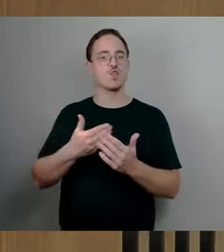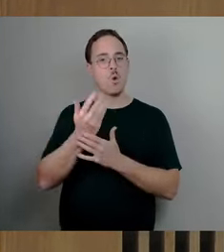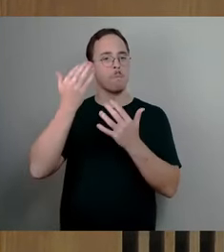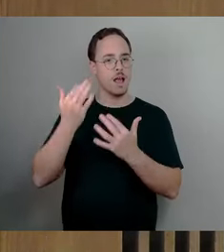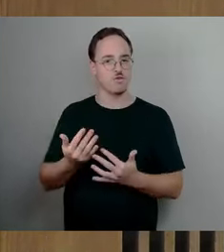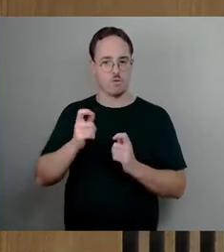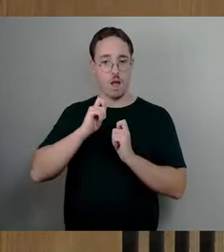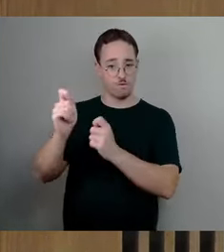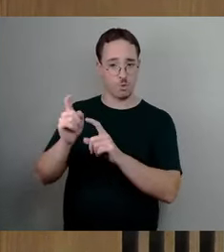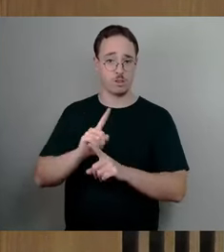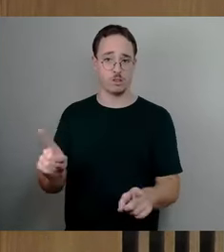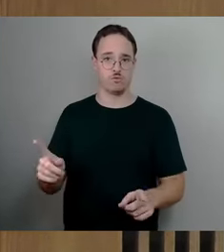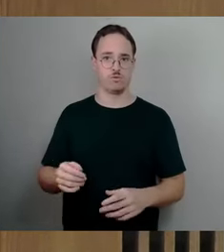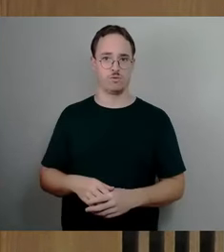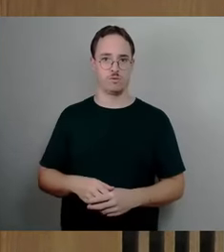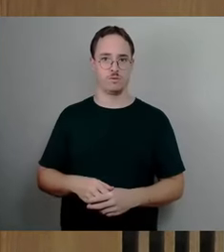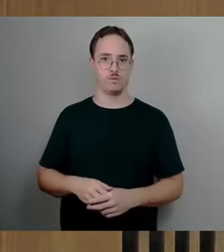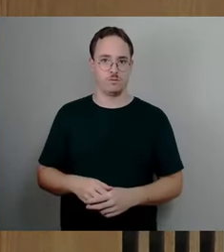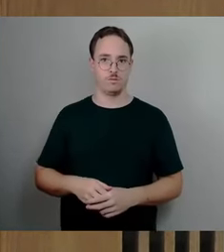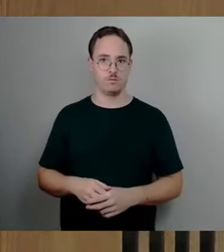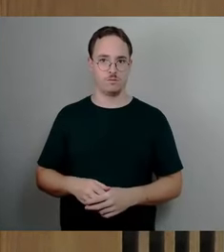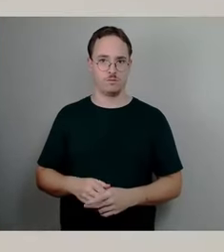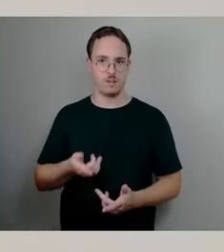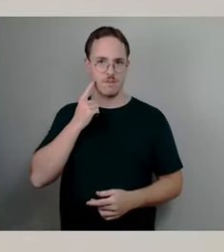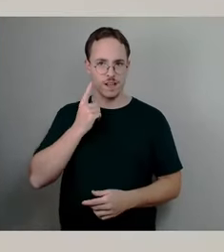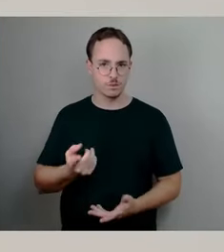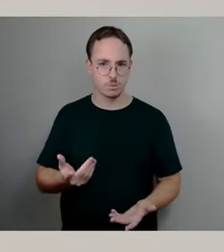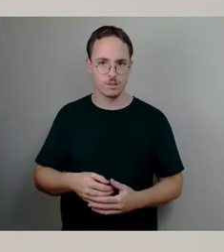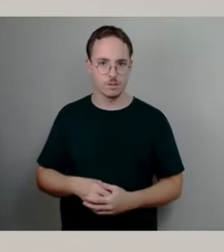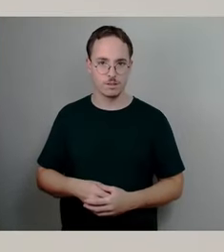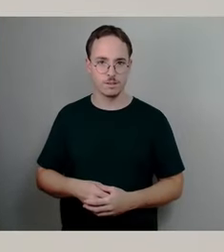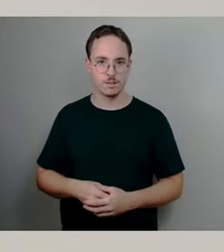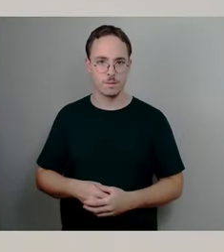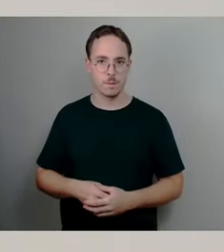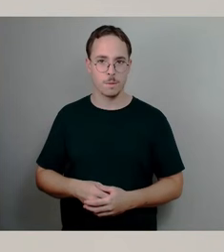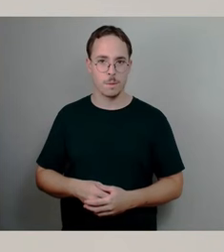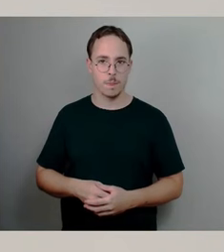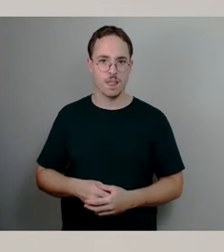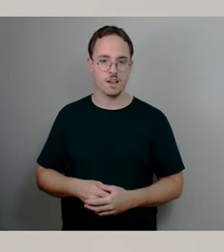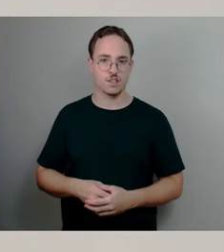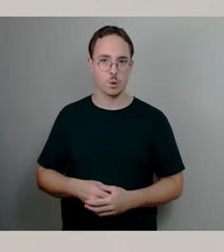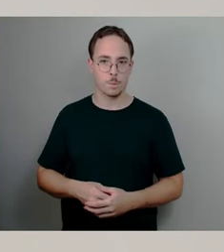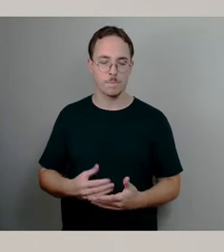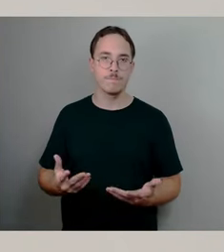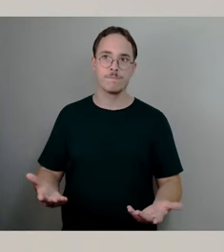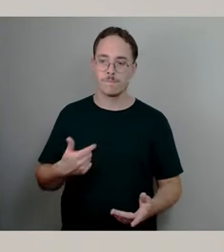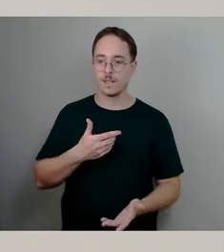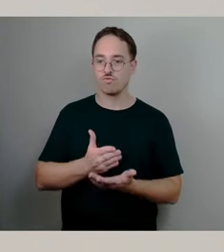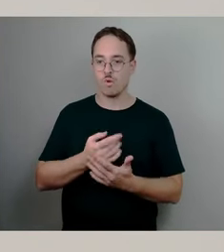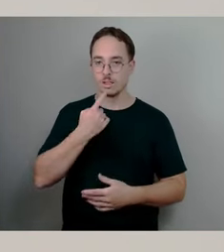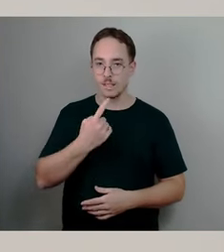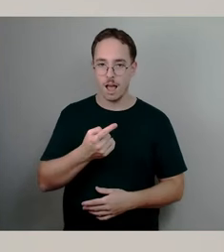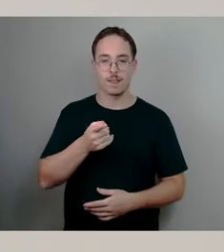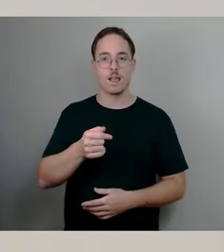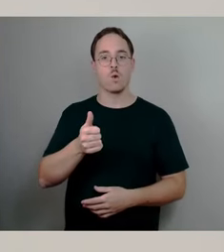Gutachten. Das werden Sie ja als Vertreter der Stadt wissen müssen. Wie gesagt, das Gutachten diente